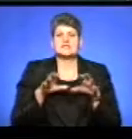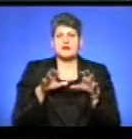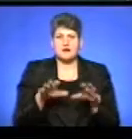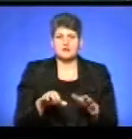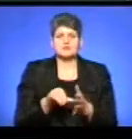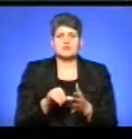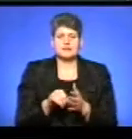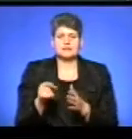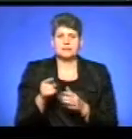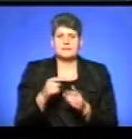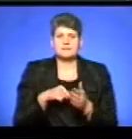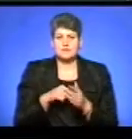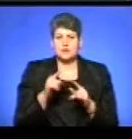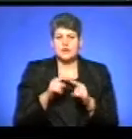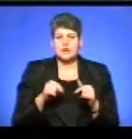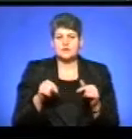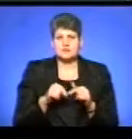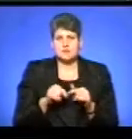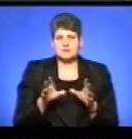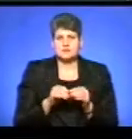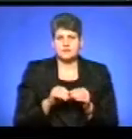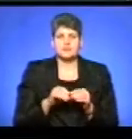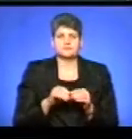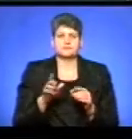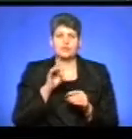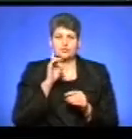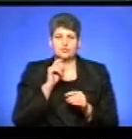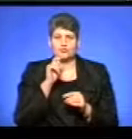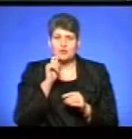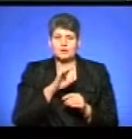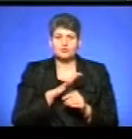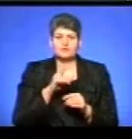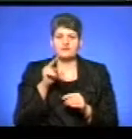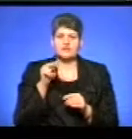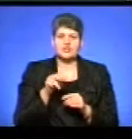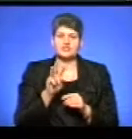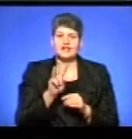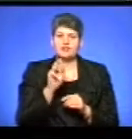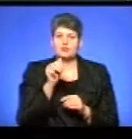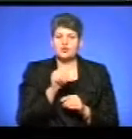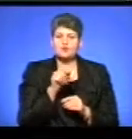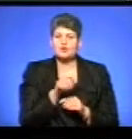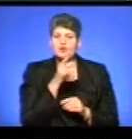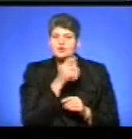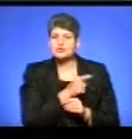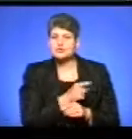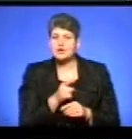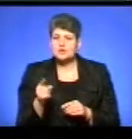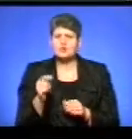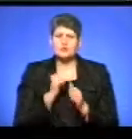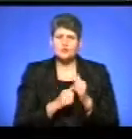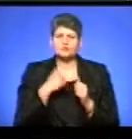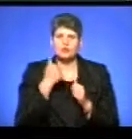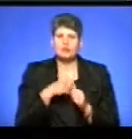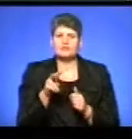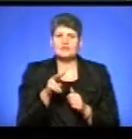Тернопільської міської організації Спілки української молоді в Україні, відбулася у 2003 році. З того часу сумівці щороку